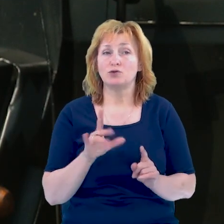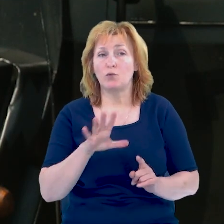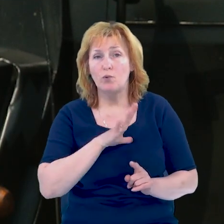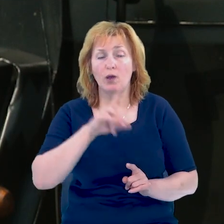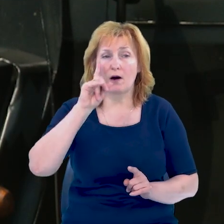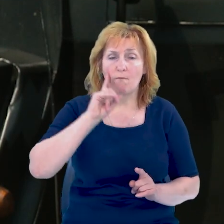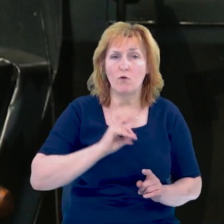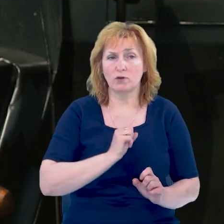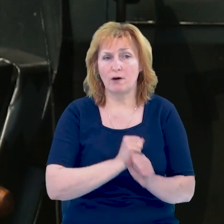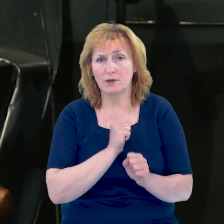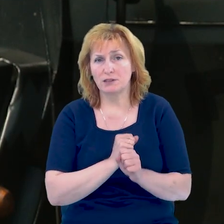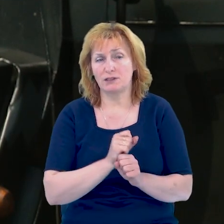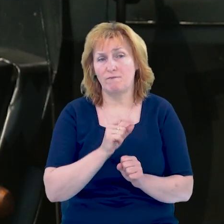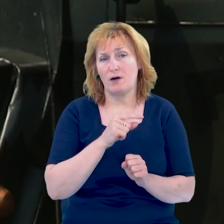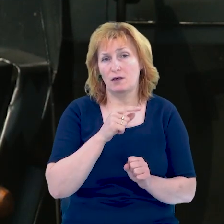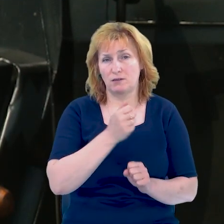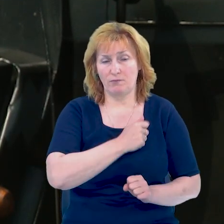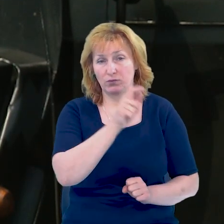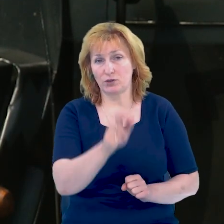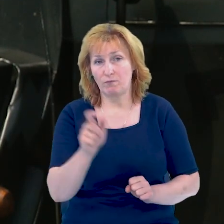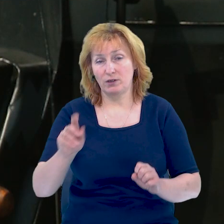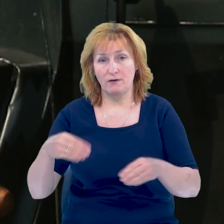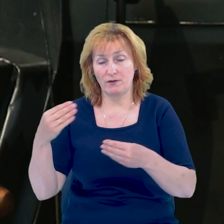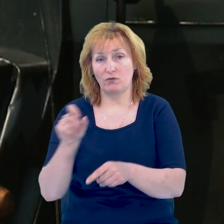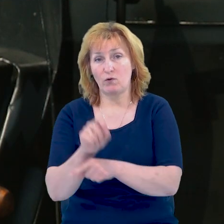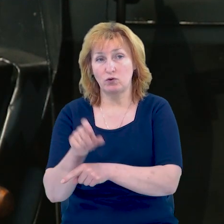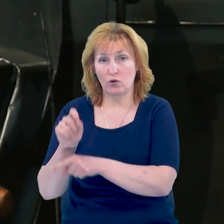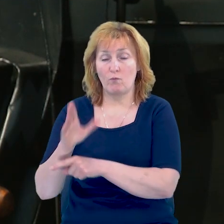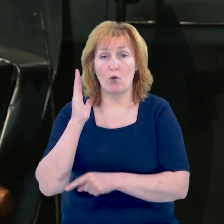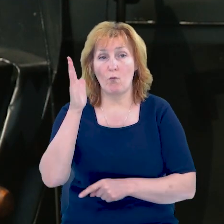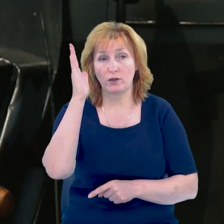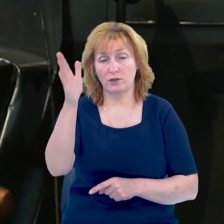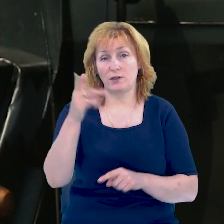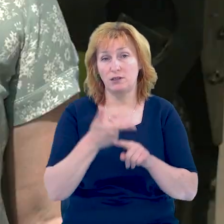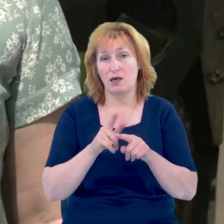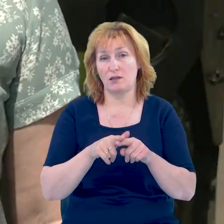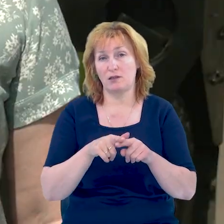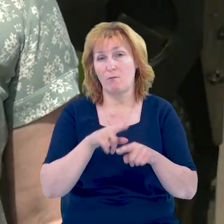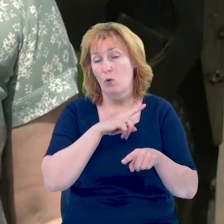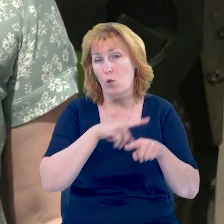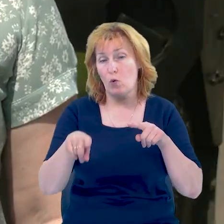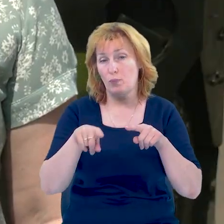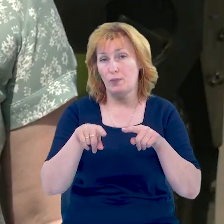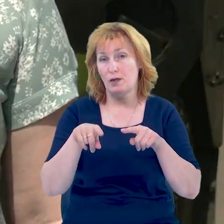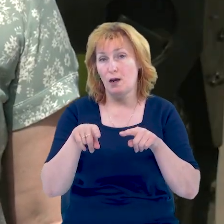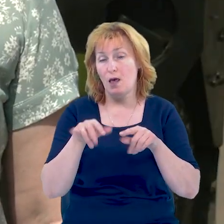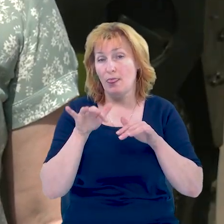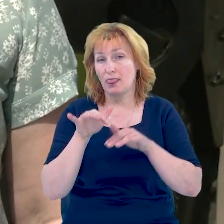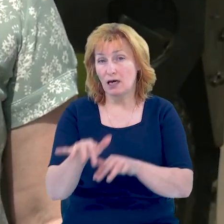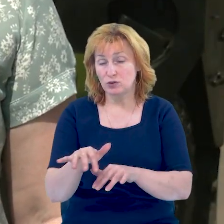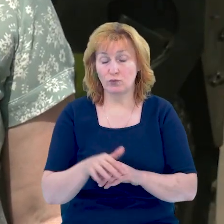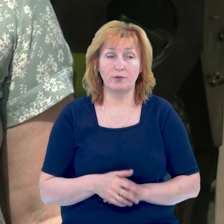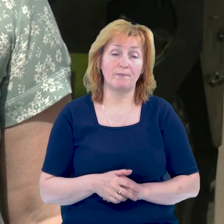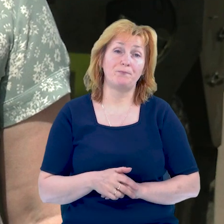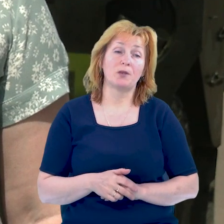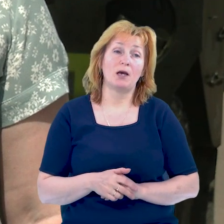комфортніше працювати з особовим складом та віддавати команди у майбутньому контрнаступі. Це такий невеликий вантажний